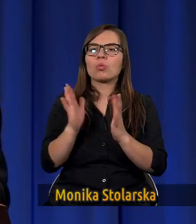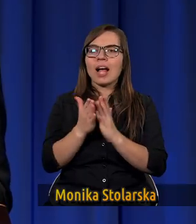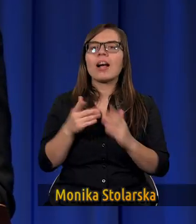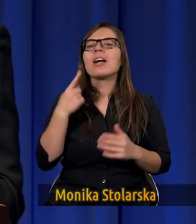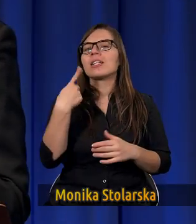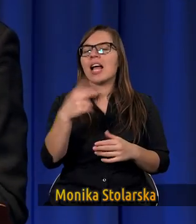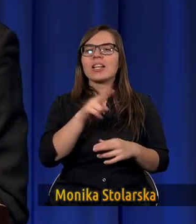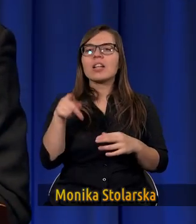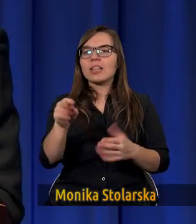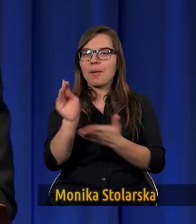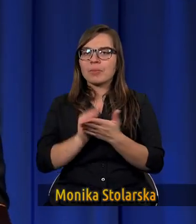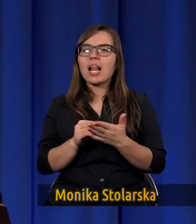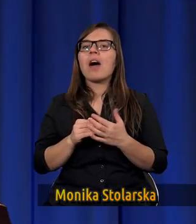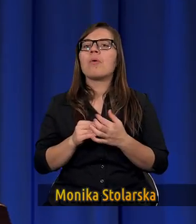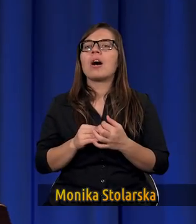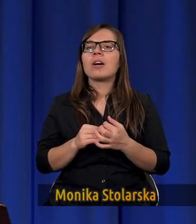Jedna rzecz, to ona pisała